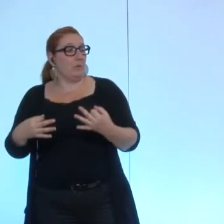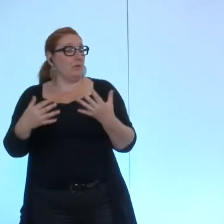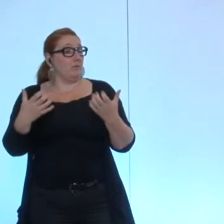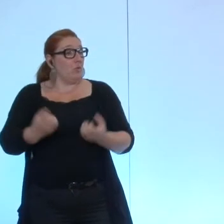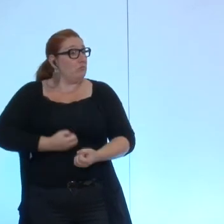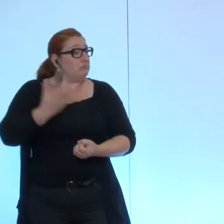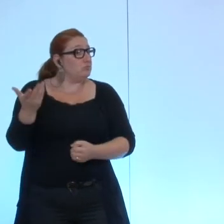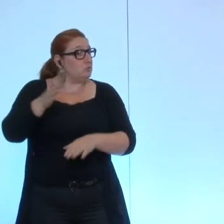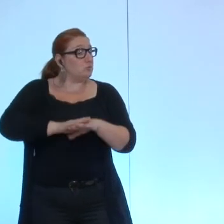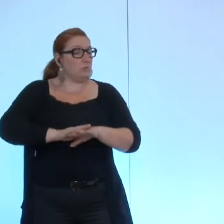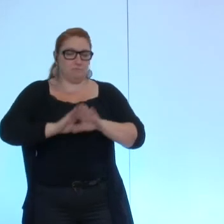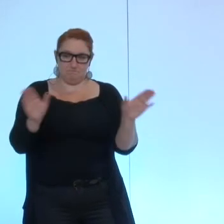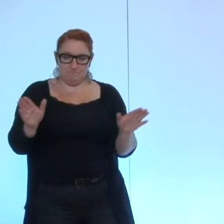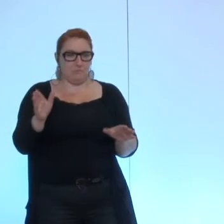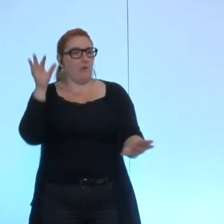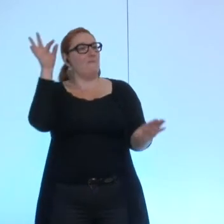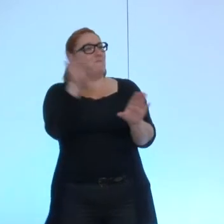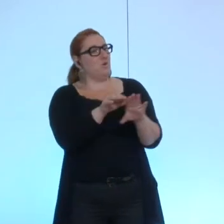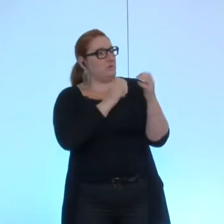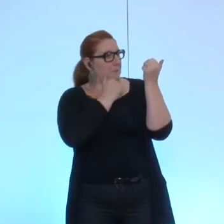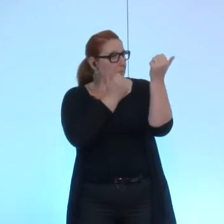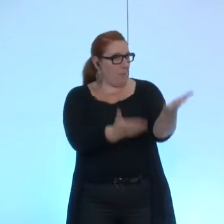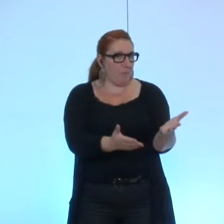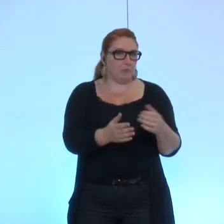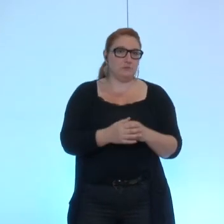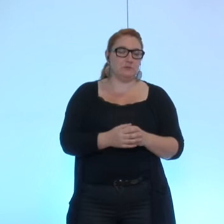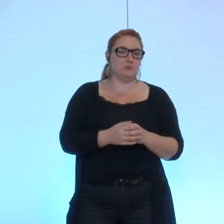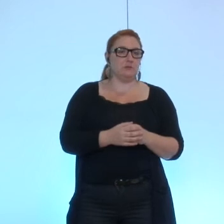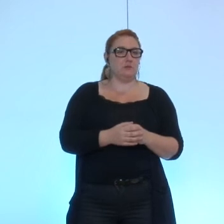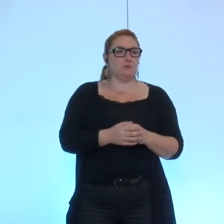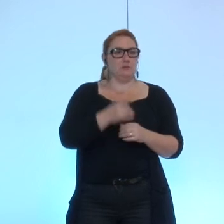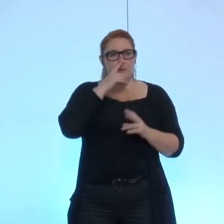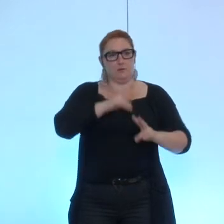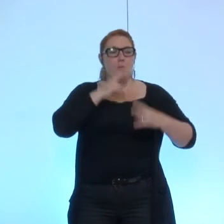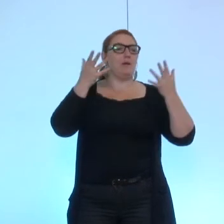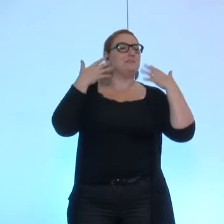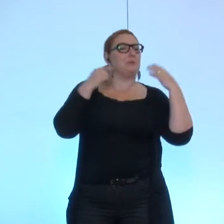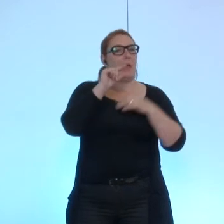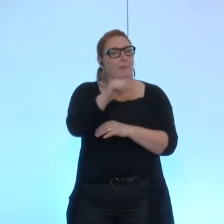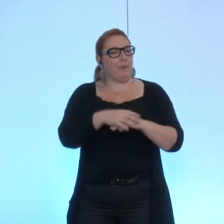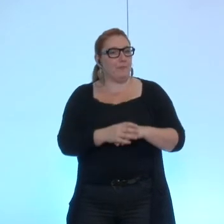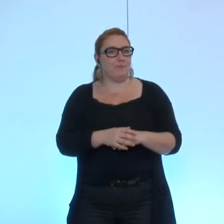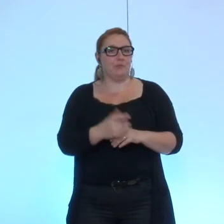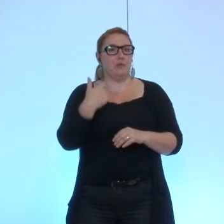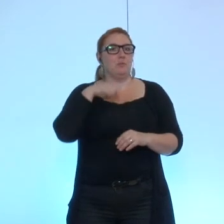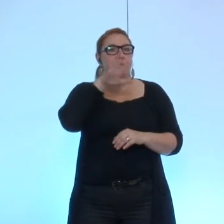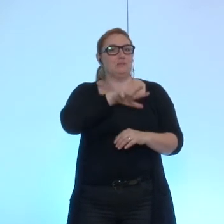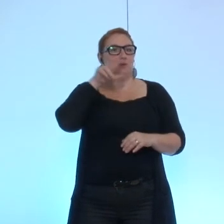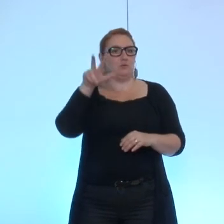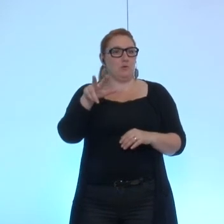allez je vous invite à passer au vote comme ça ça vous permettra de respirer un petit peu délibération numéro 53